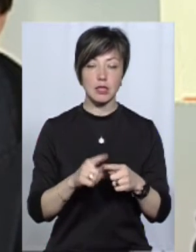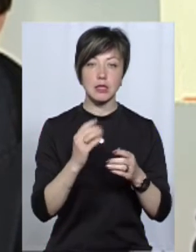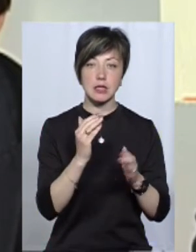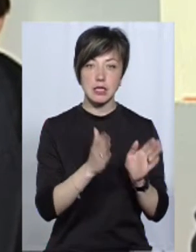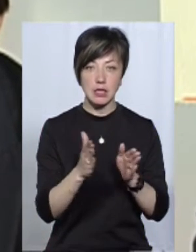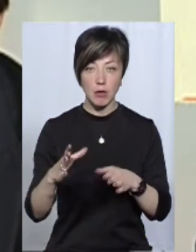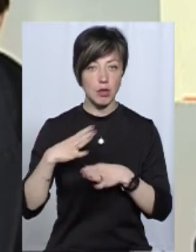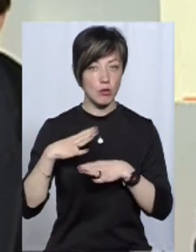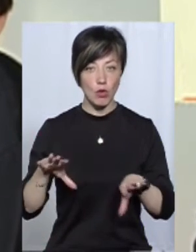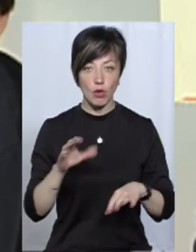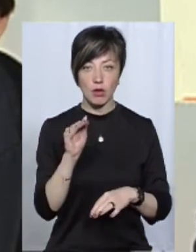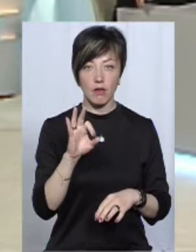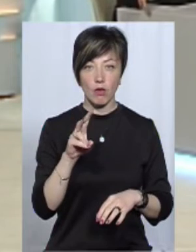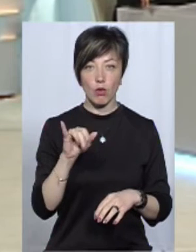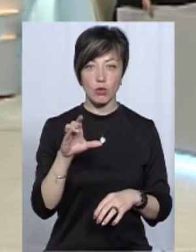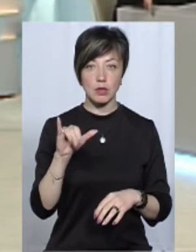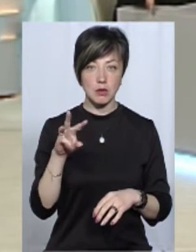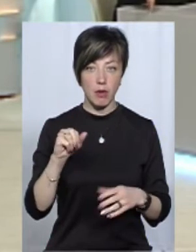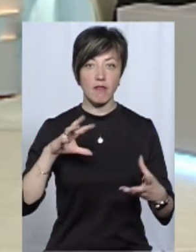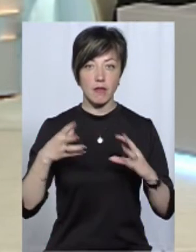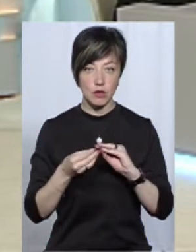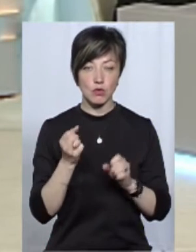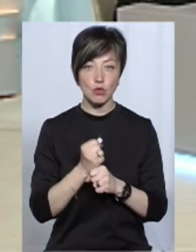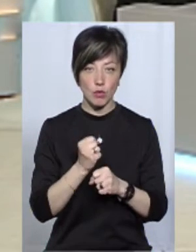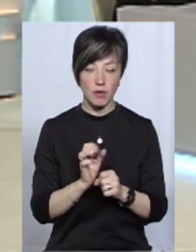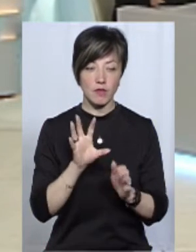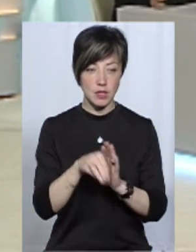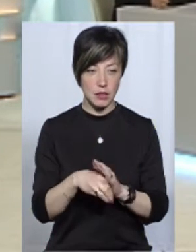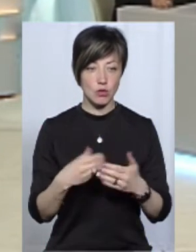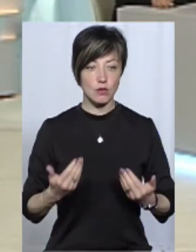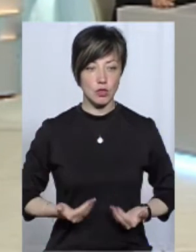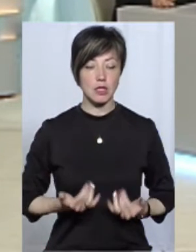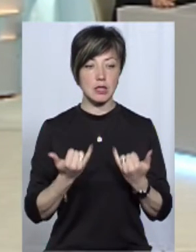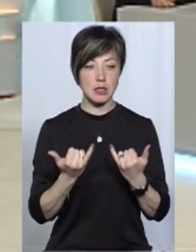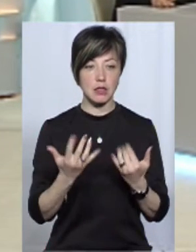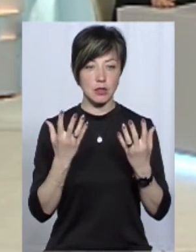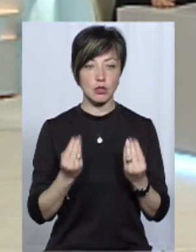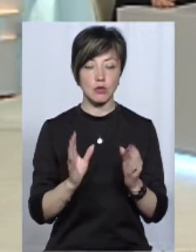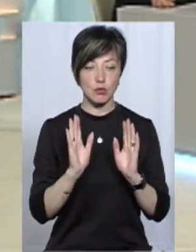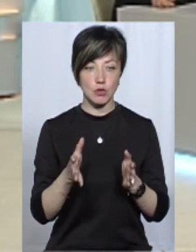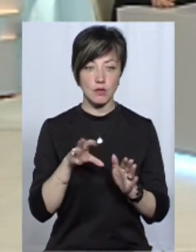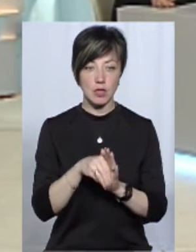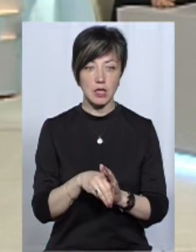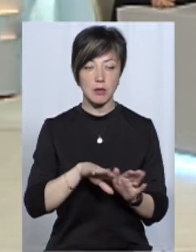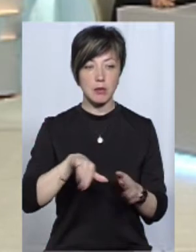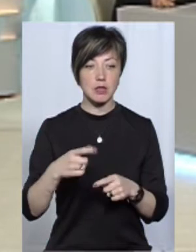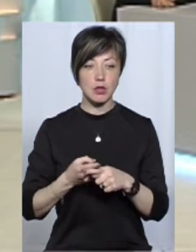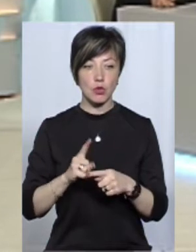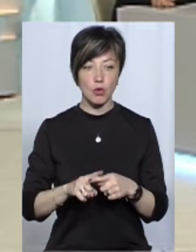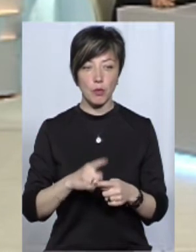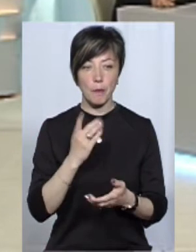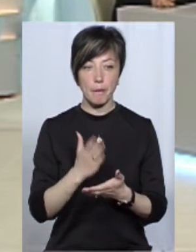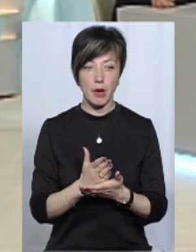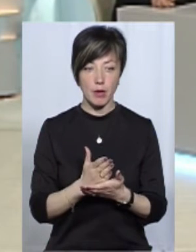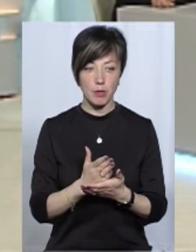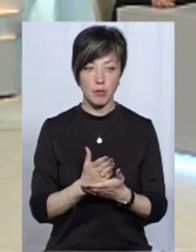системи, якої не було на фокусі. Це висновок, який зроблений, втілено вже. На даний час буде це втілено. І після того, як ми